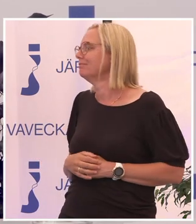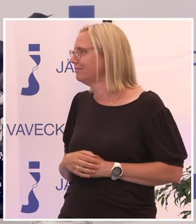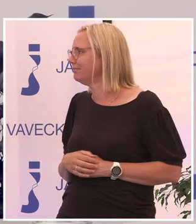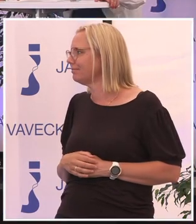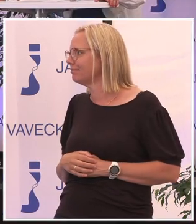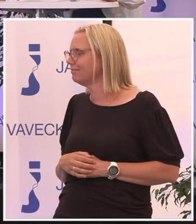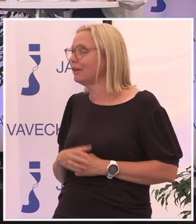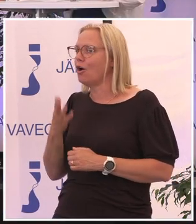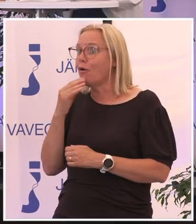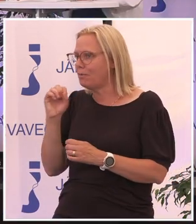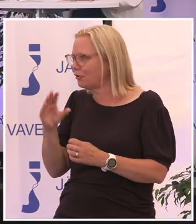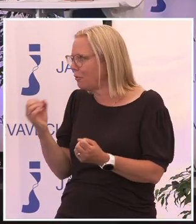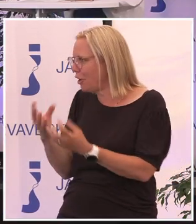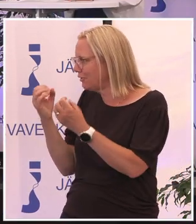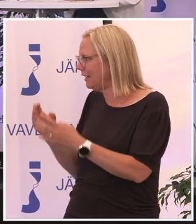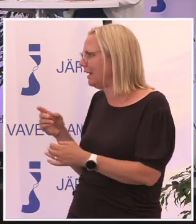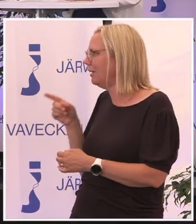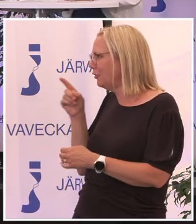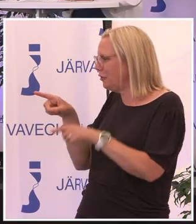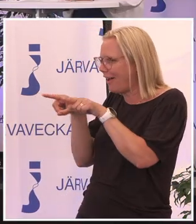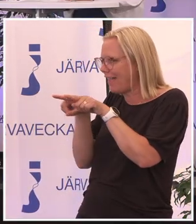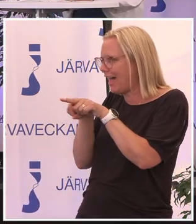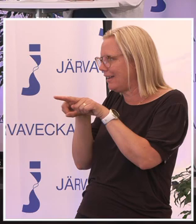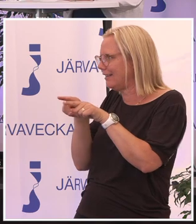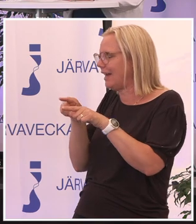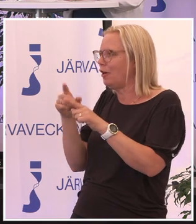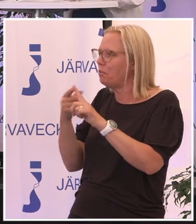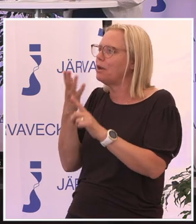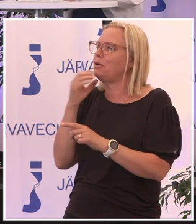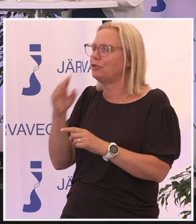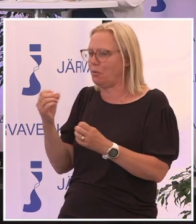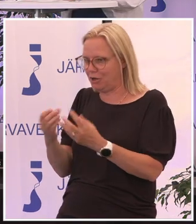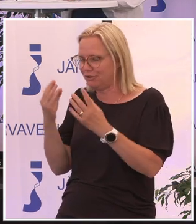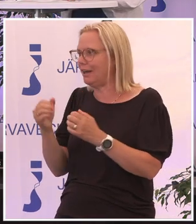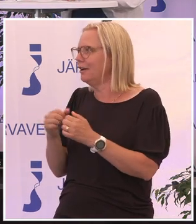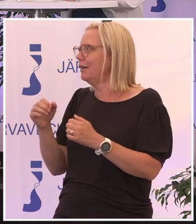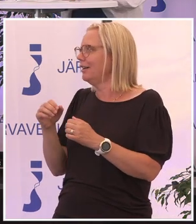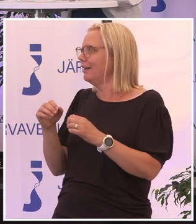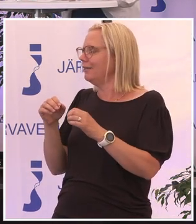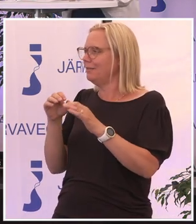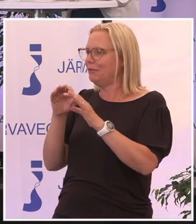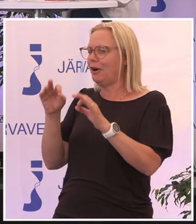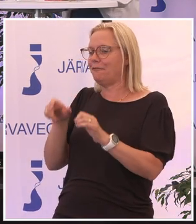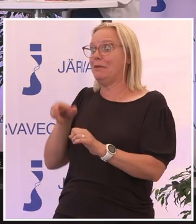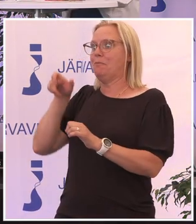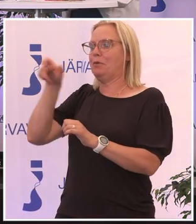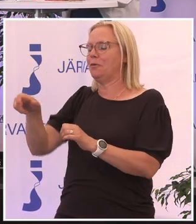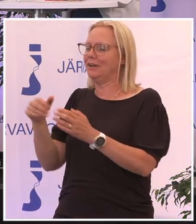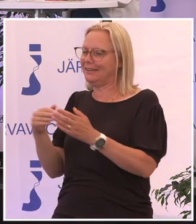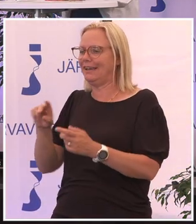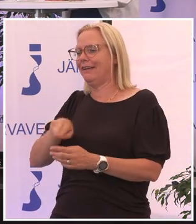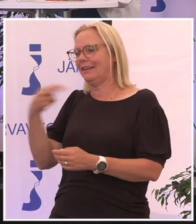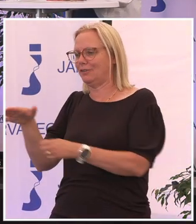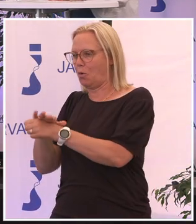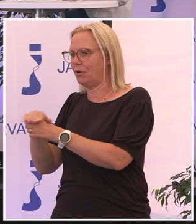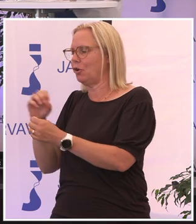På tal om lösningar. Du var nära snudd in på här att komma in på lösningarna. Men det var en väldigt snygg bro Stefan till just lösningarna Karin.